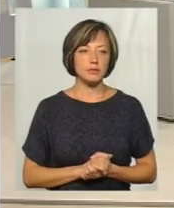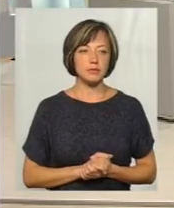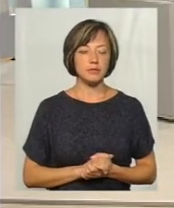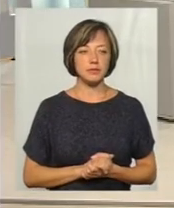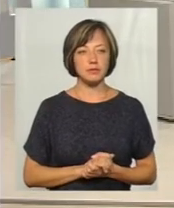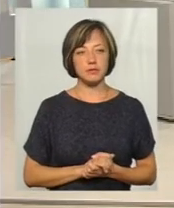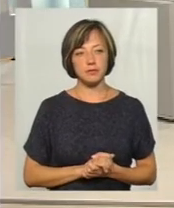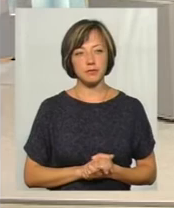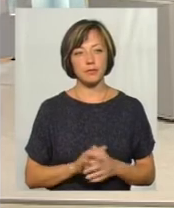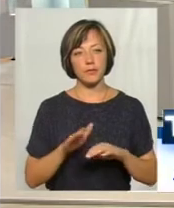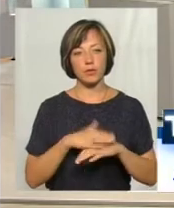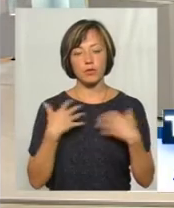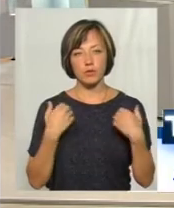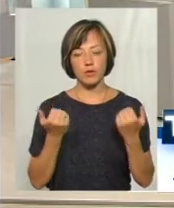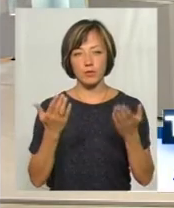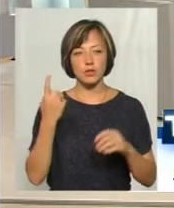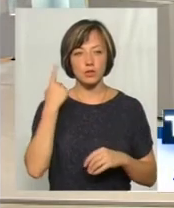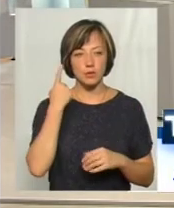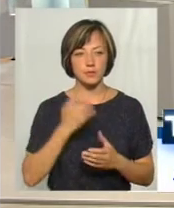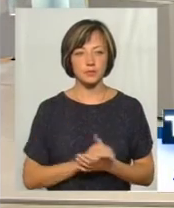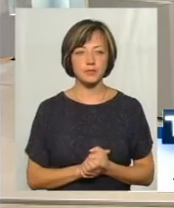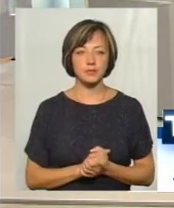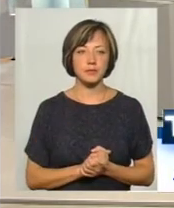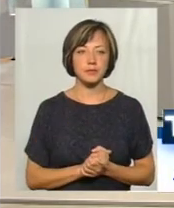Доброго здоров'я, ми вас чуємо. Доброго'я.